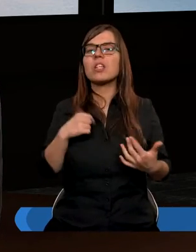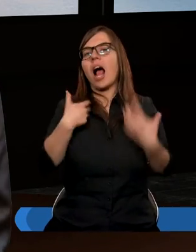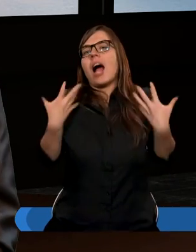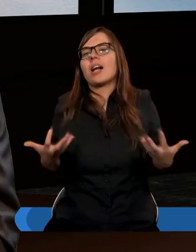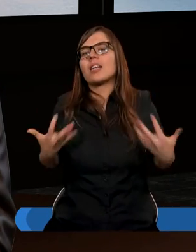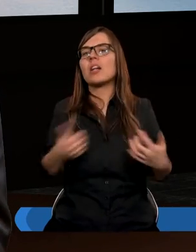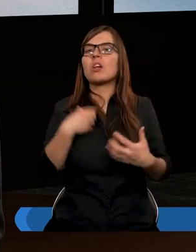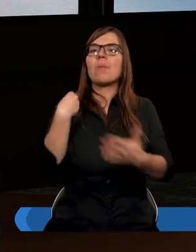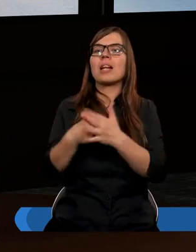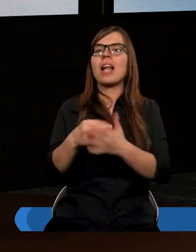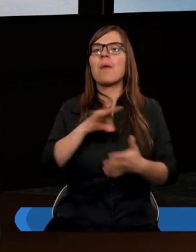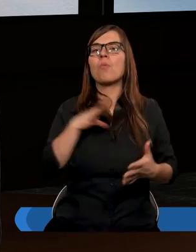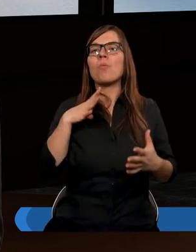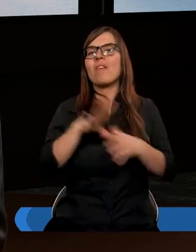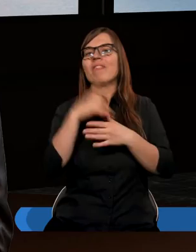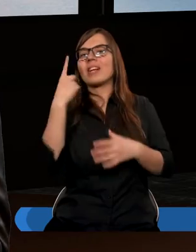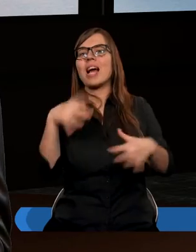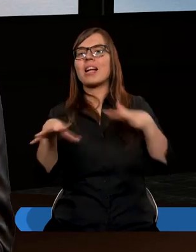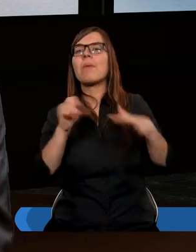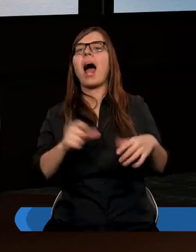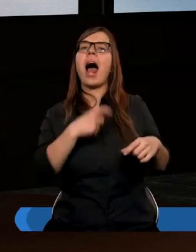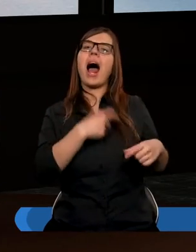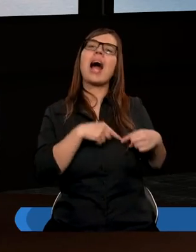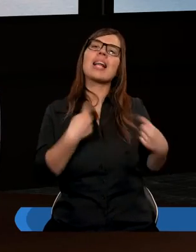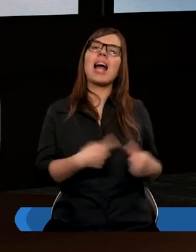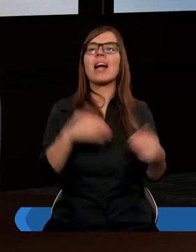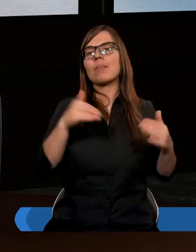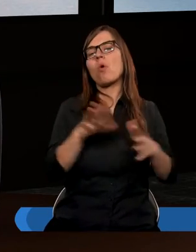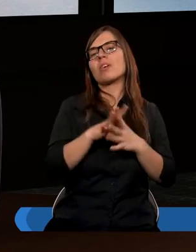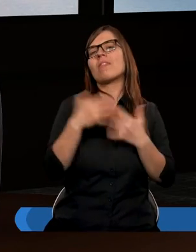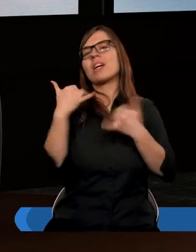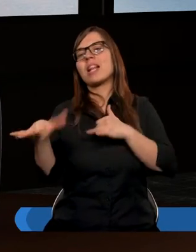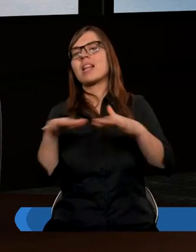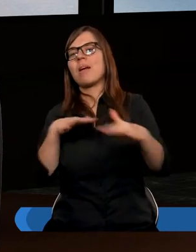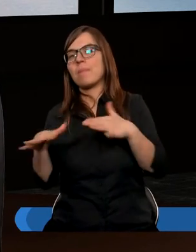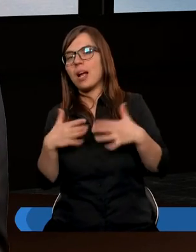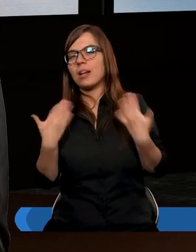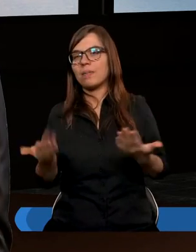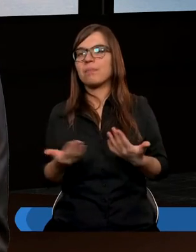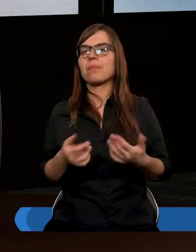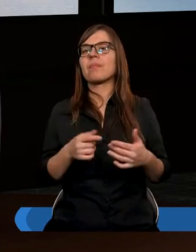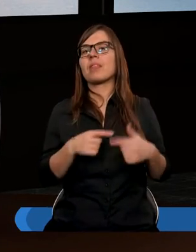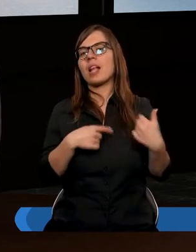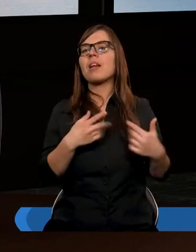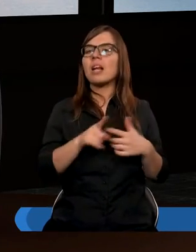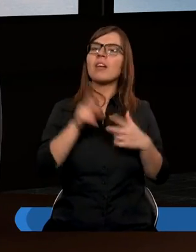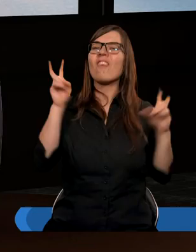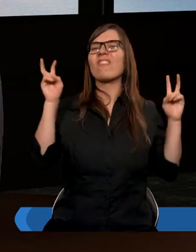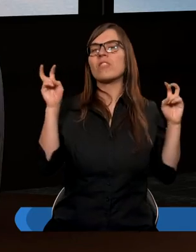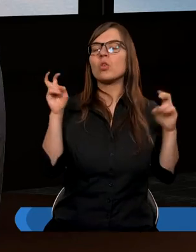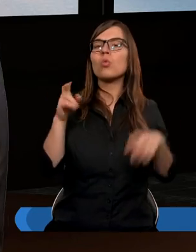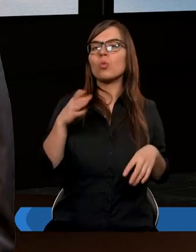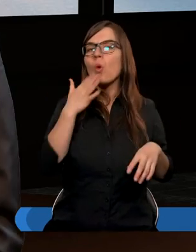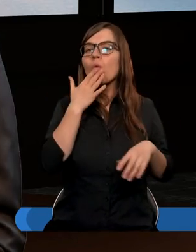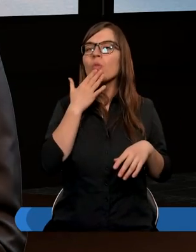bym chciał, żeby skarb mój był w jednym miejscu, a serce będę mógł w innym mieć, w serce, tak w cudzysłowiu